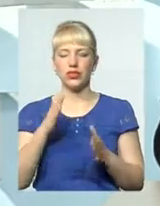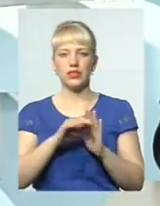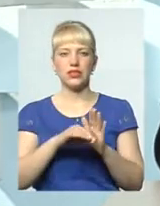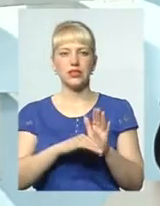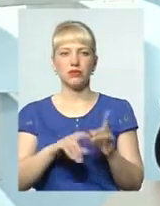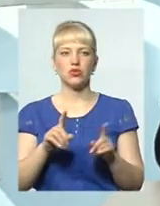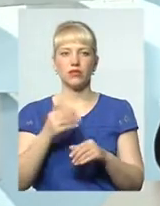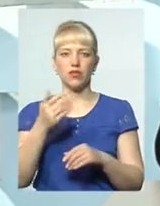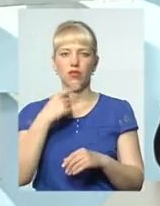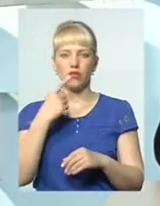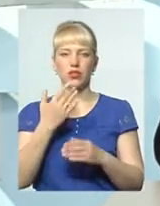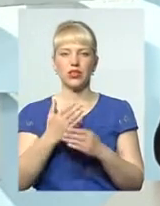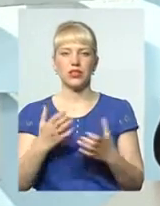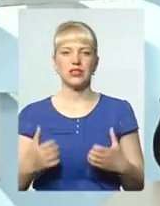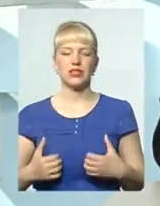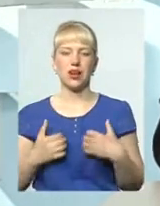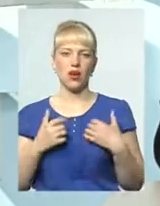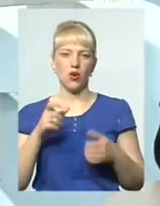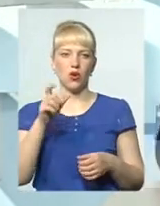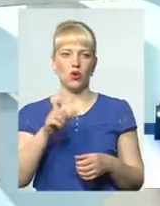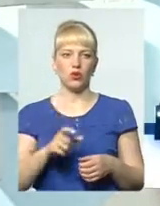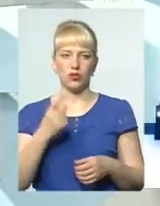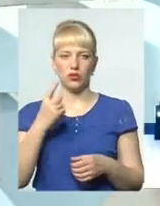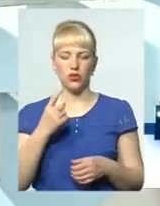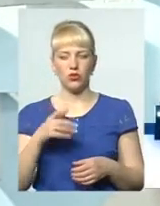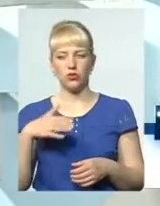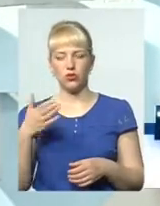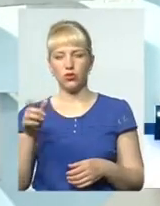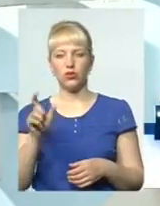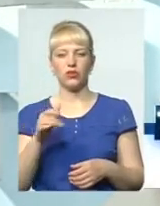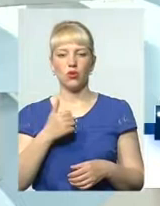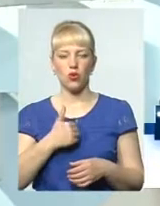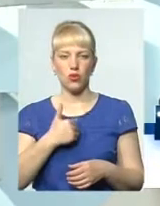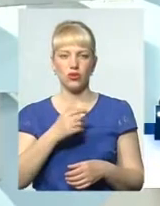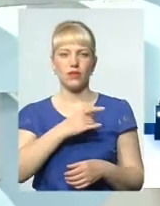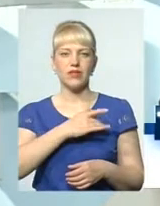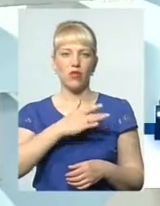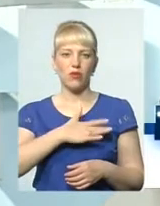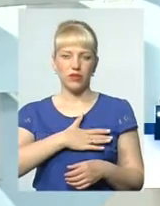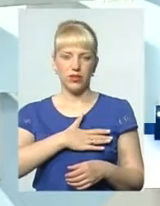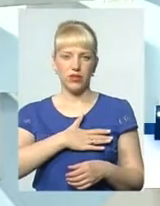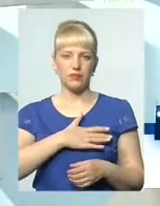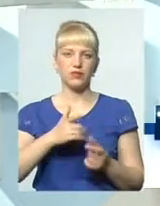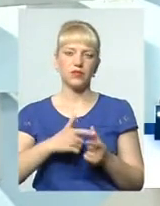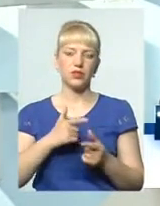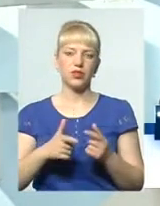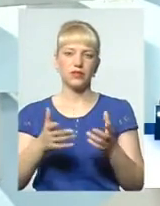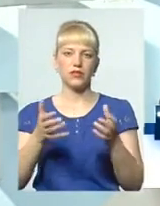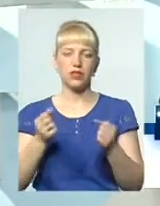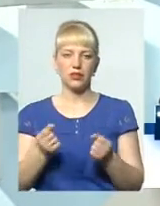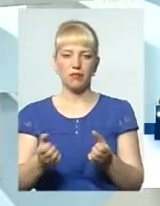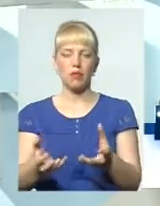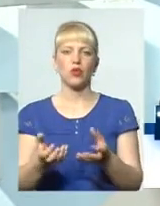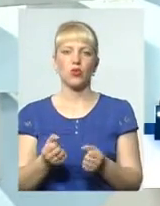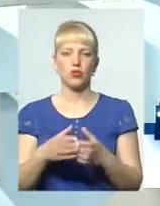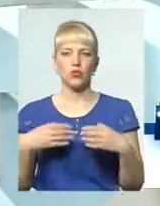говорите, є страх людини. З однієї сторони, людина хоче усиновити, чи взяти у прийомну сім'ю,